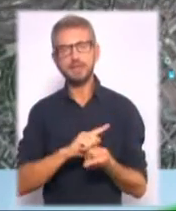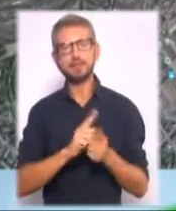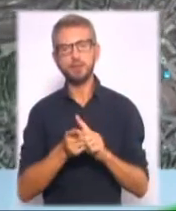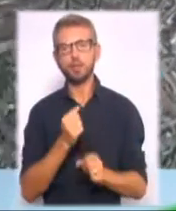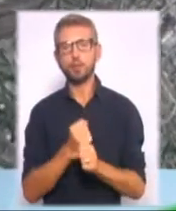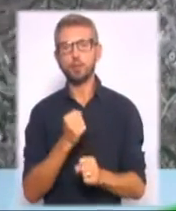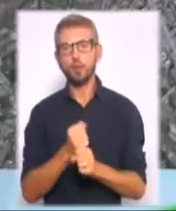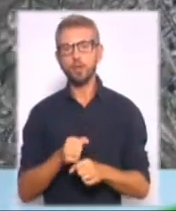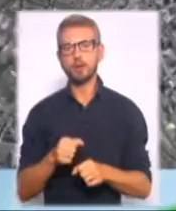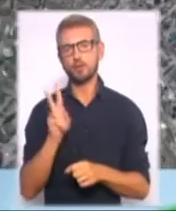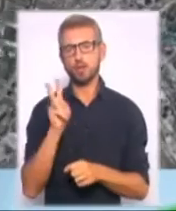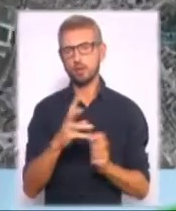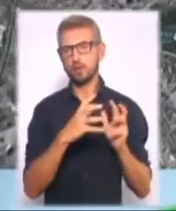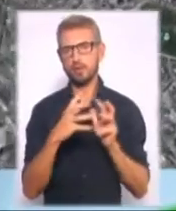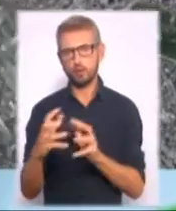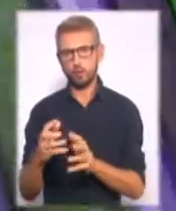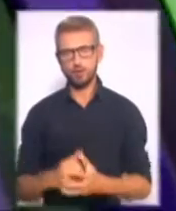громадського транспорту.